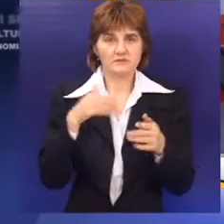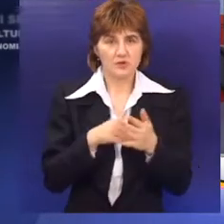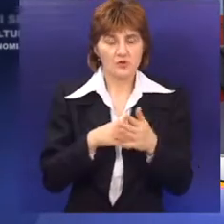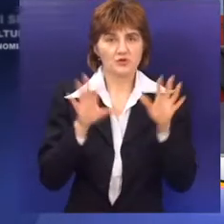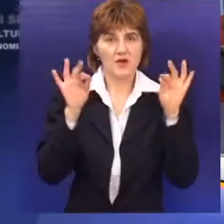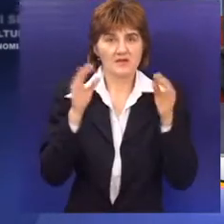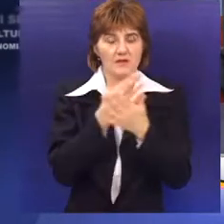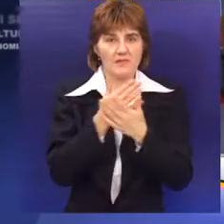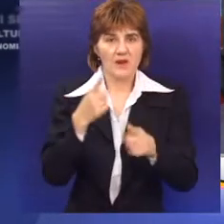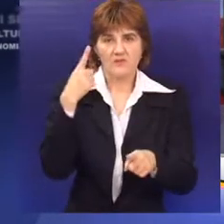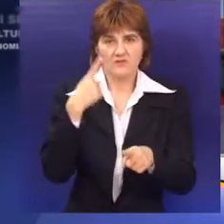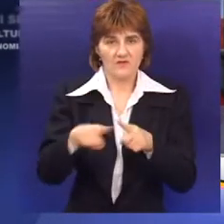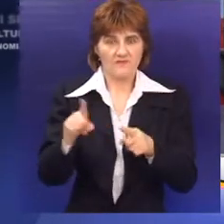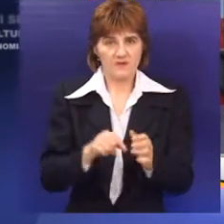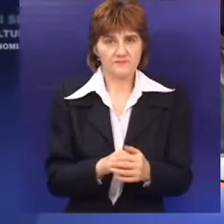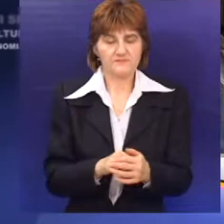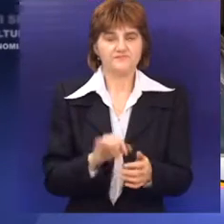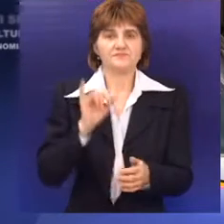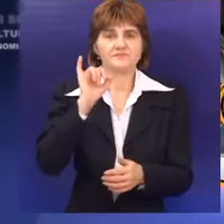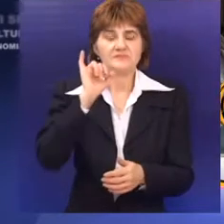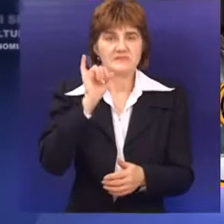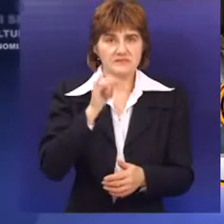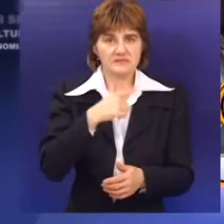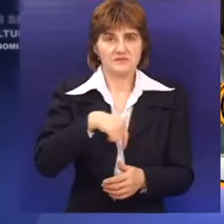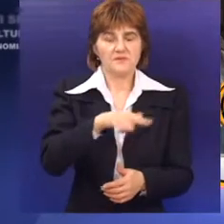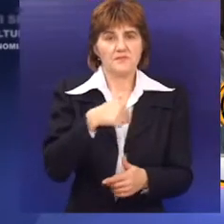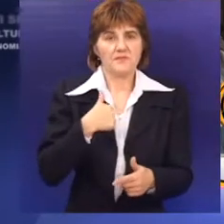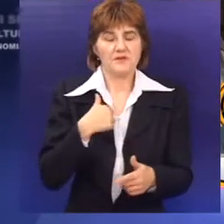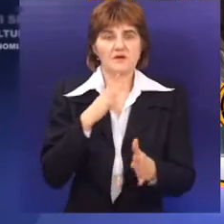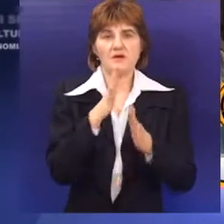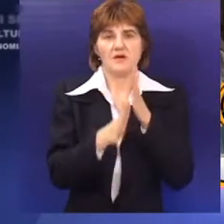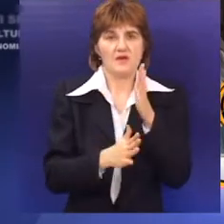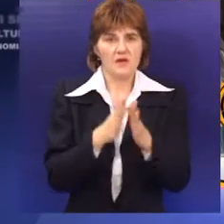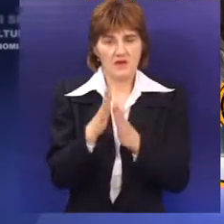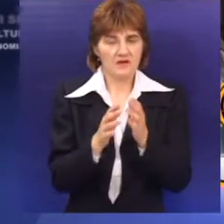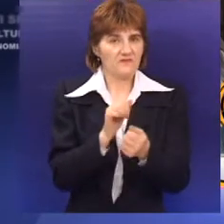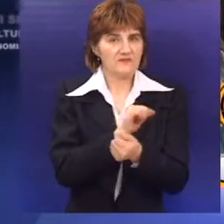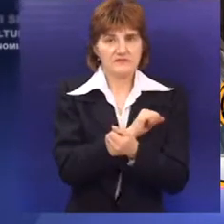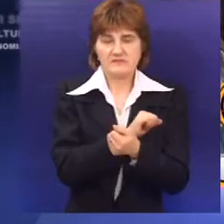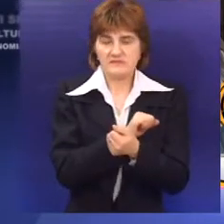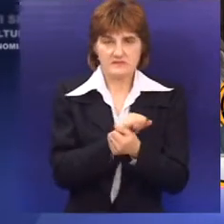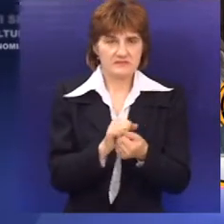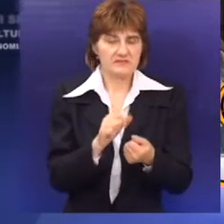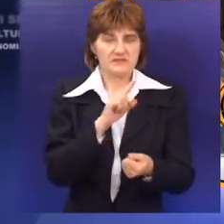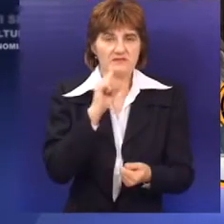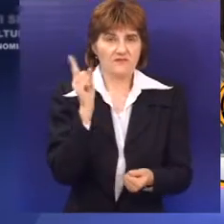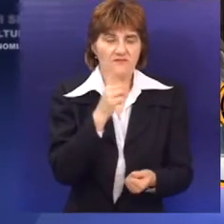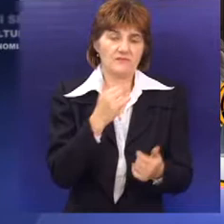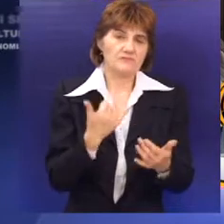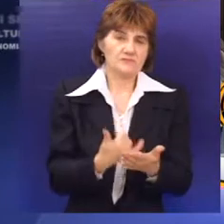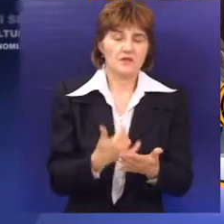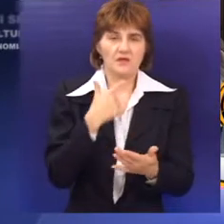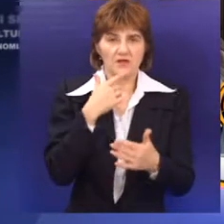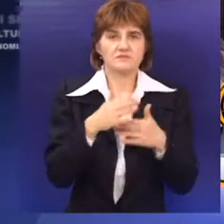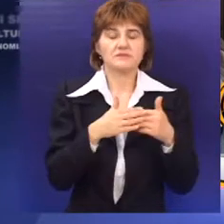još 10 miliona dinara. Naravno, razgovarali smo i o tome da svi ostali objekti su u, da